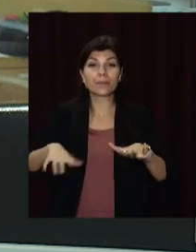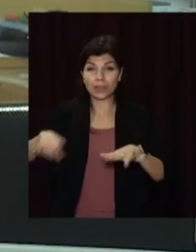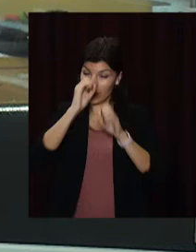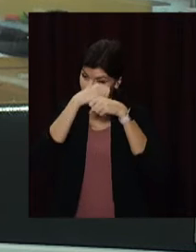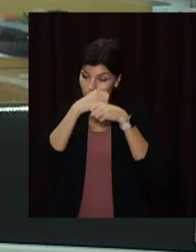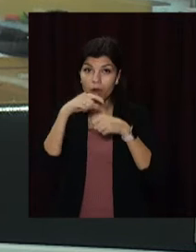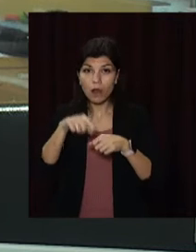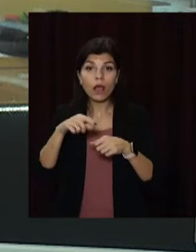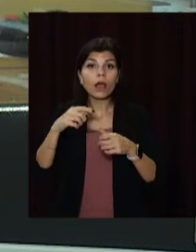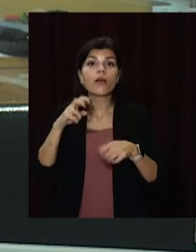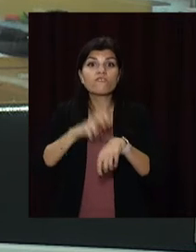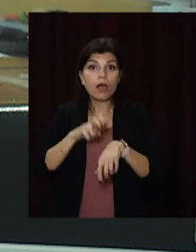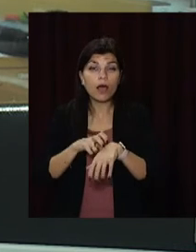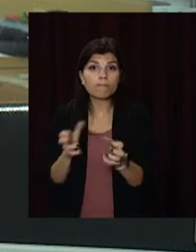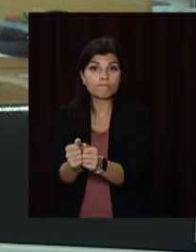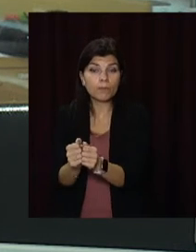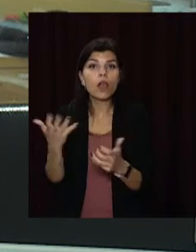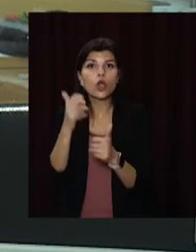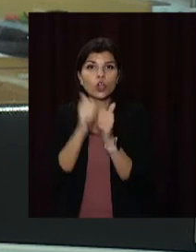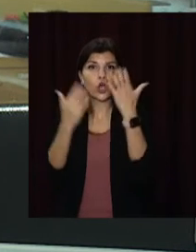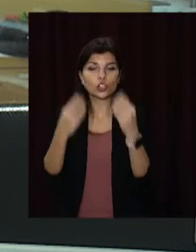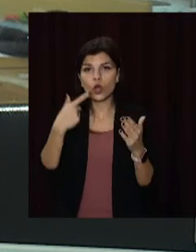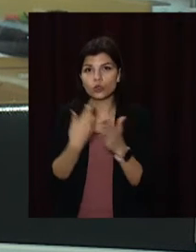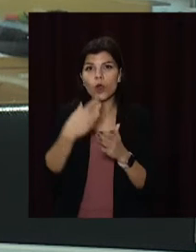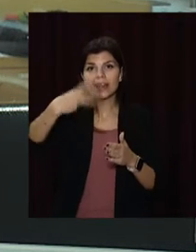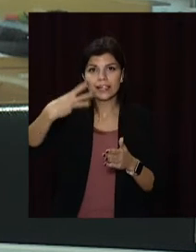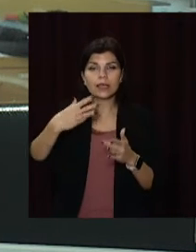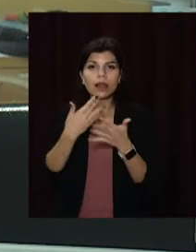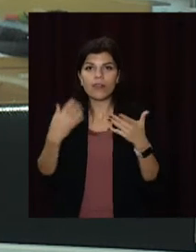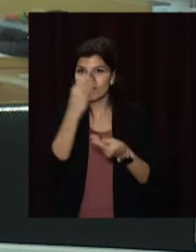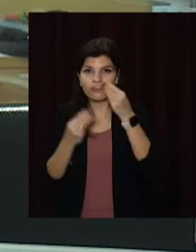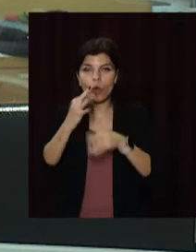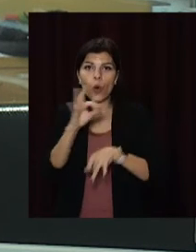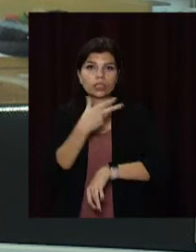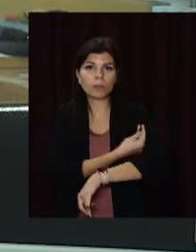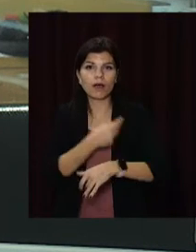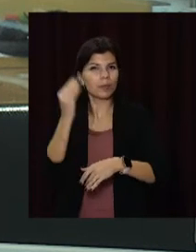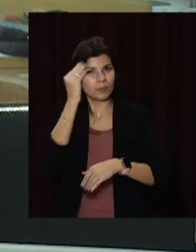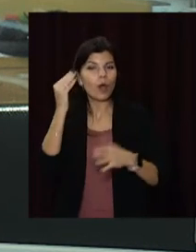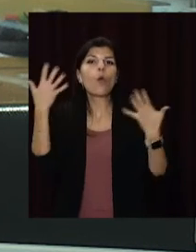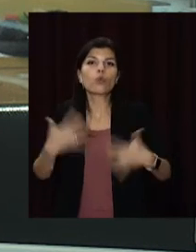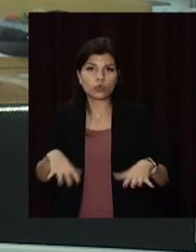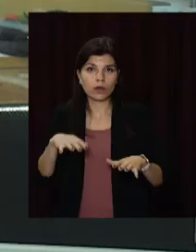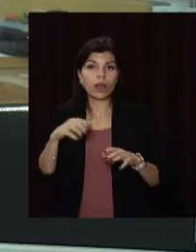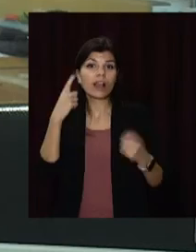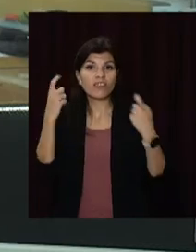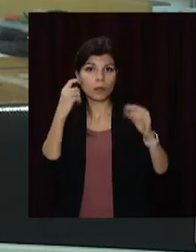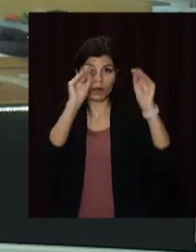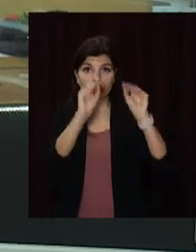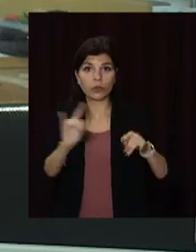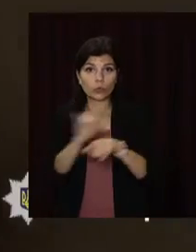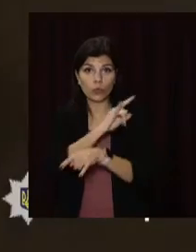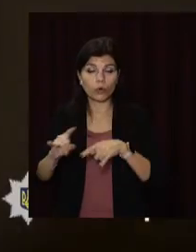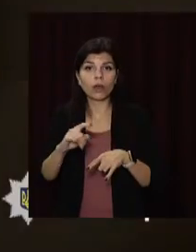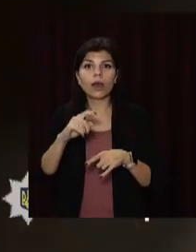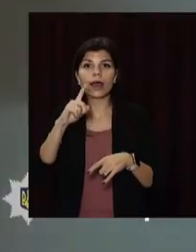амбулаторій викрили лікаря, який щодня виготовляв до 30 липових документів про щеплення. За внесення неправдивої інформації в